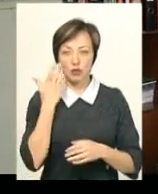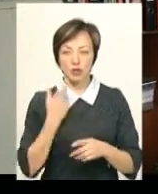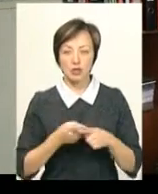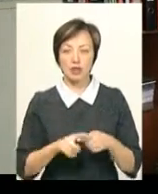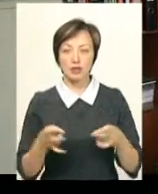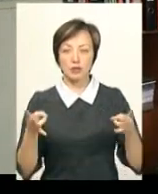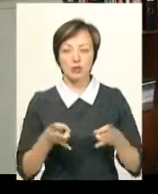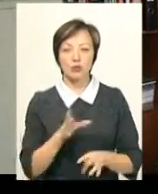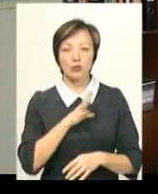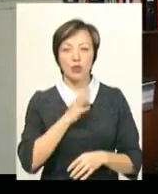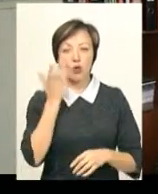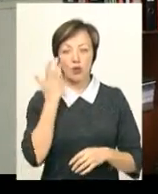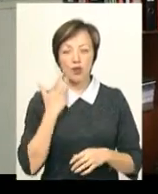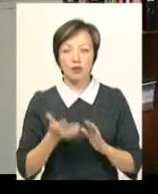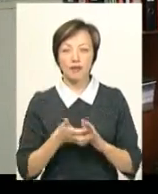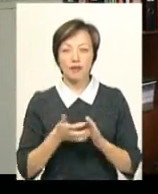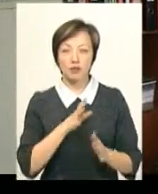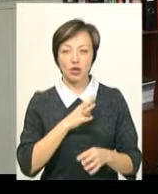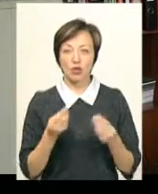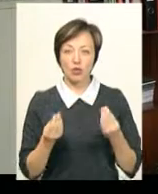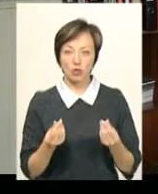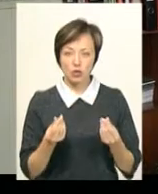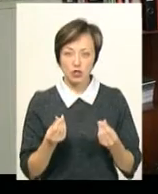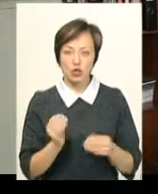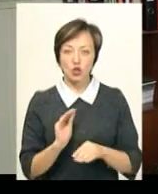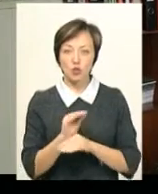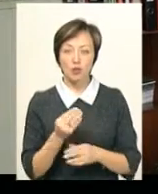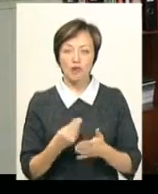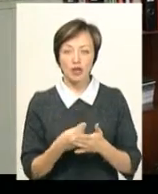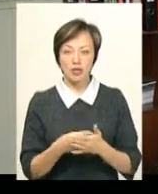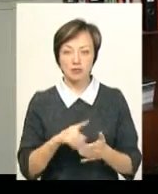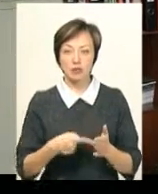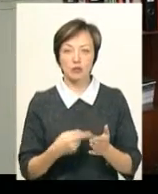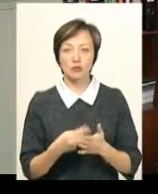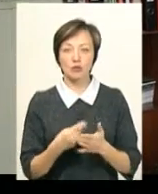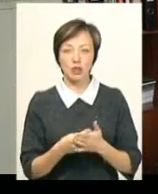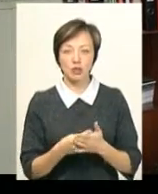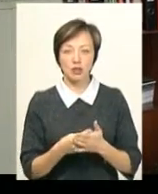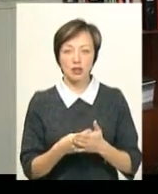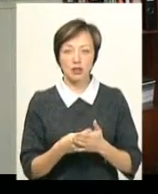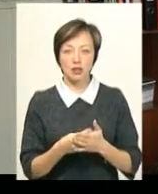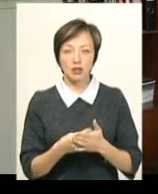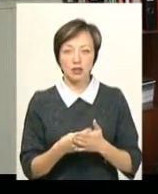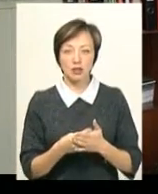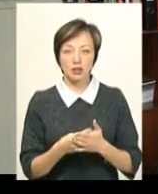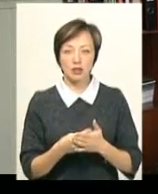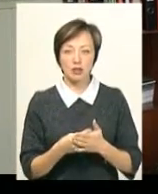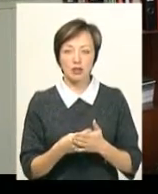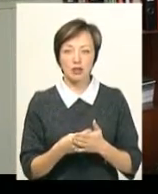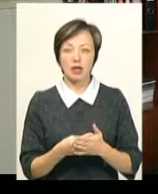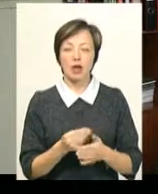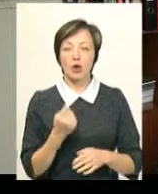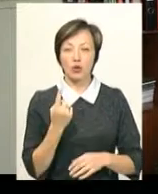це необхідно було, коли не вистачало коштів субвенції, міський бюджет додавав 1,4 мільйона для